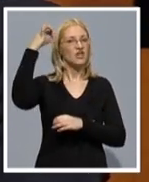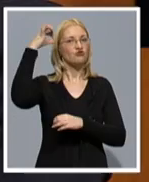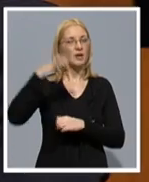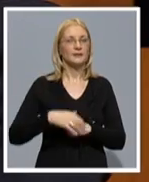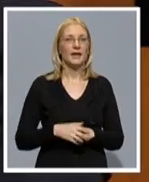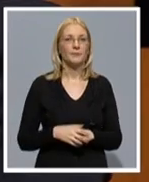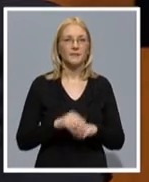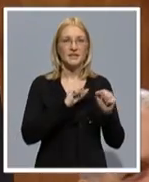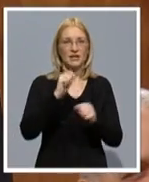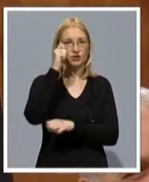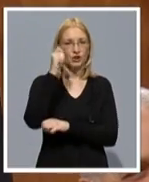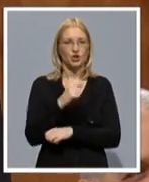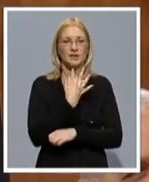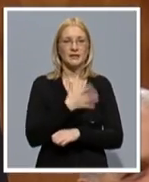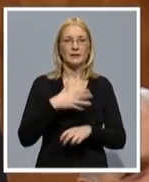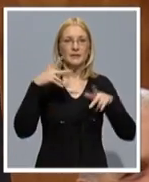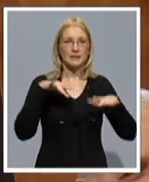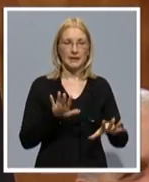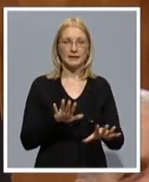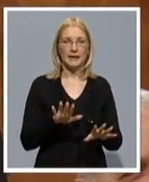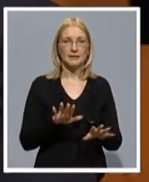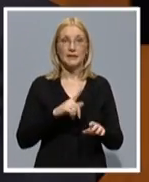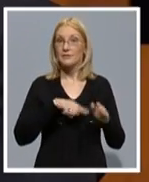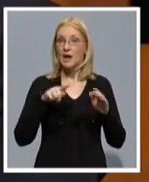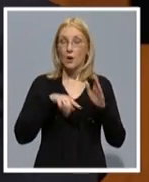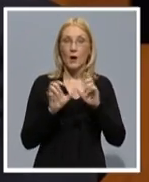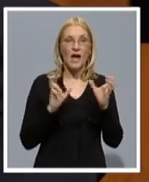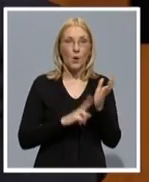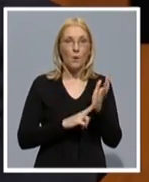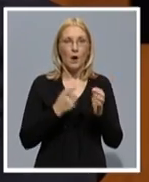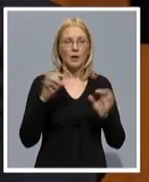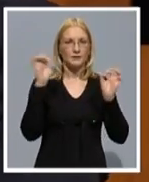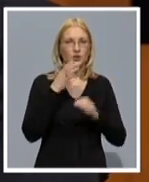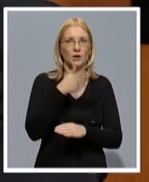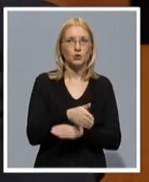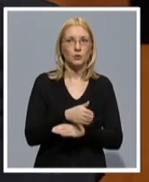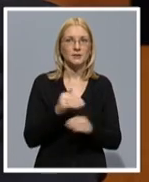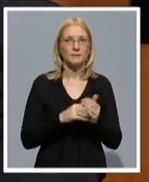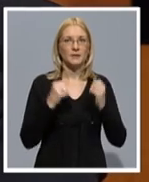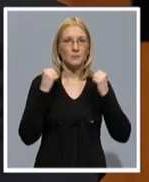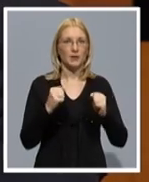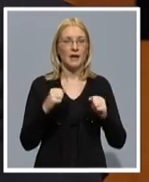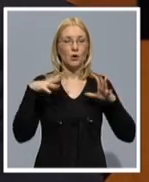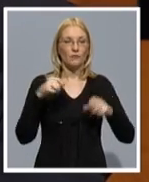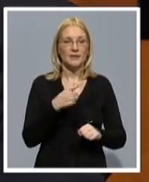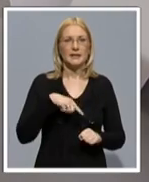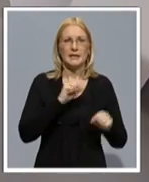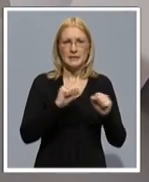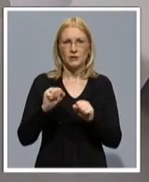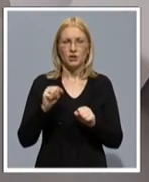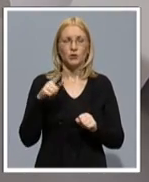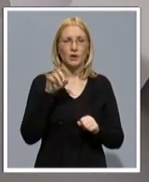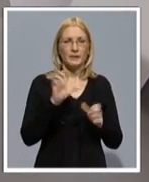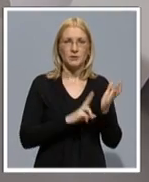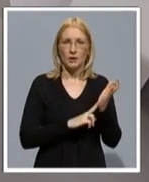Zaštita časte Hrvatske nacije. Ne u EU, ali nažalost ulazimo i trebamo jako vlazda na zaštiti od Europske unije.